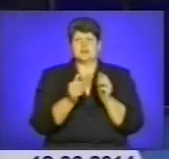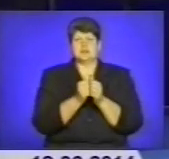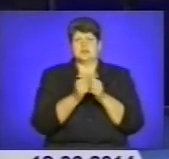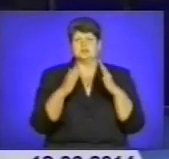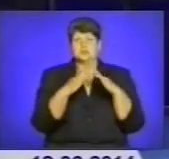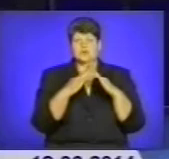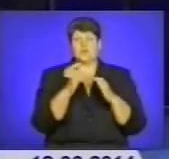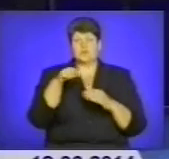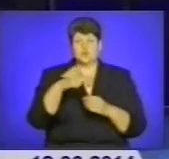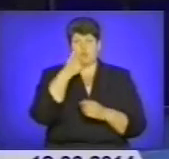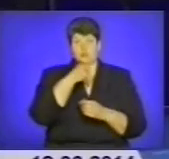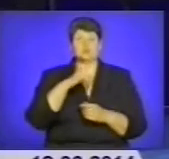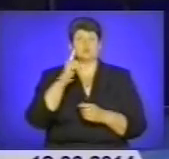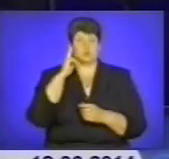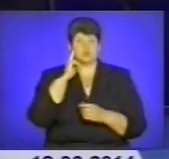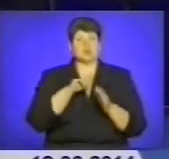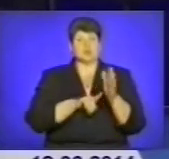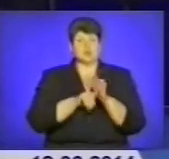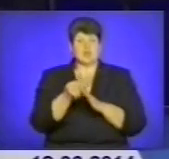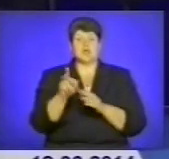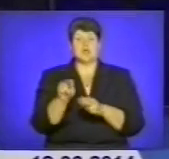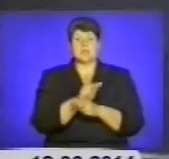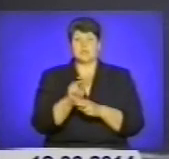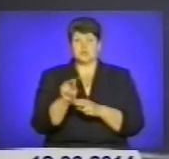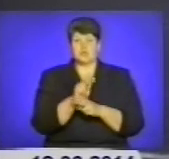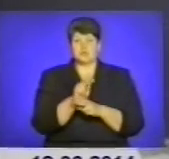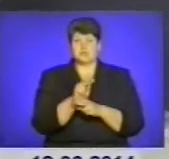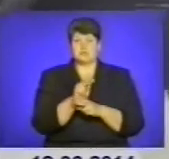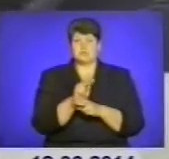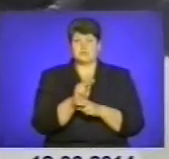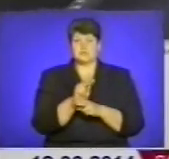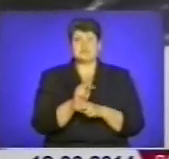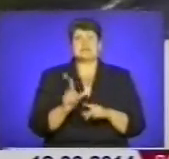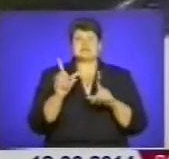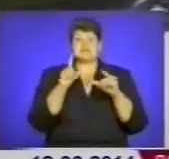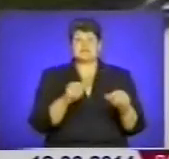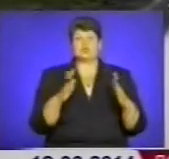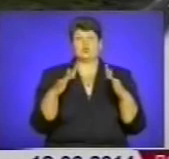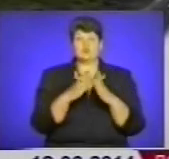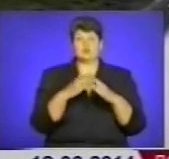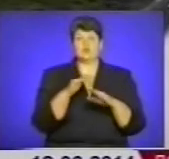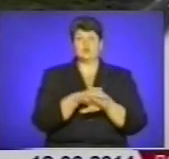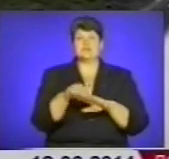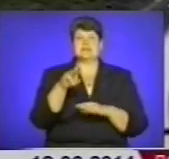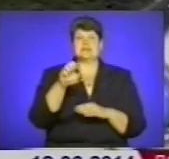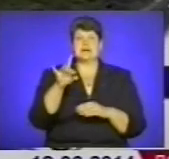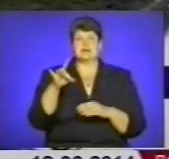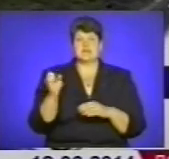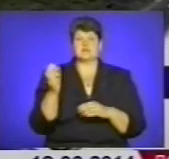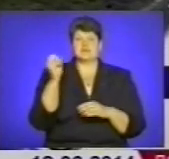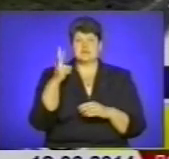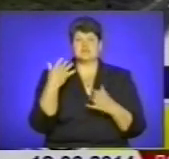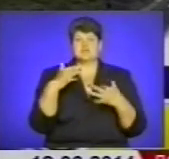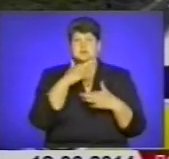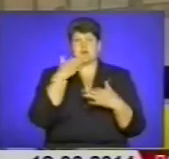року їх нарешті почули, дороги почали ремонтувати. Заїзд до будинку по вулиці Тернавського, 12, вже десятки років